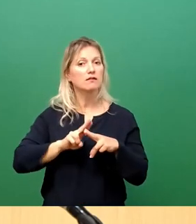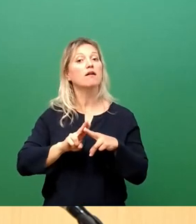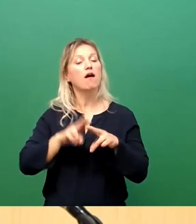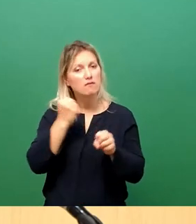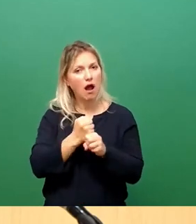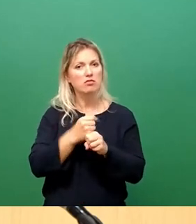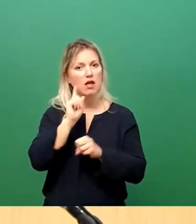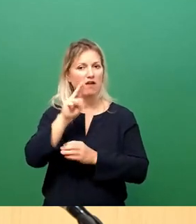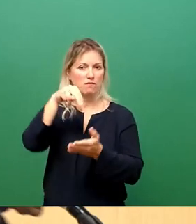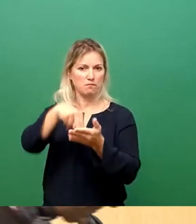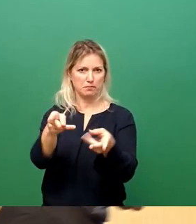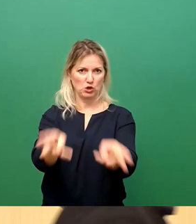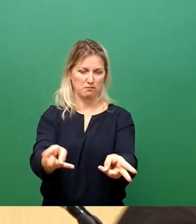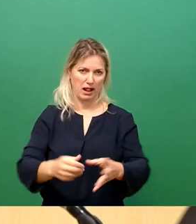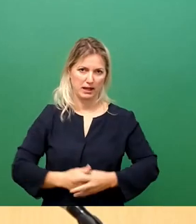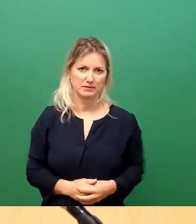Dankeschön.